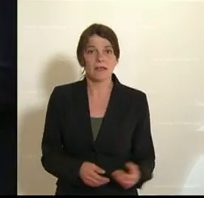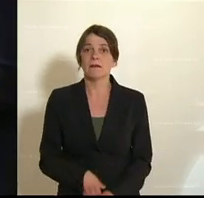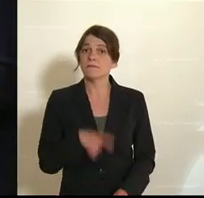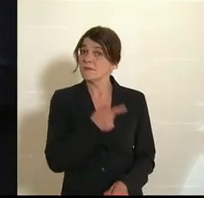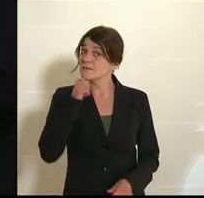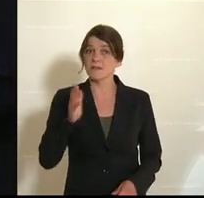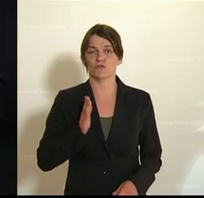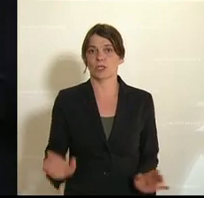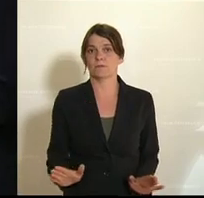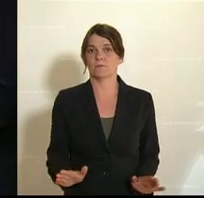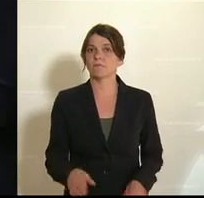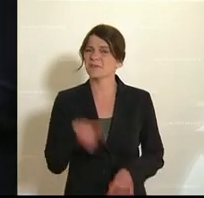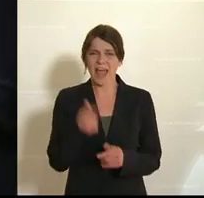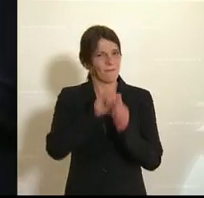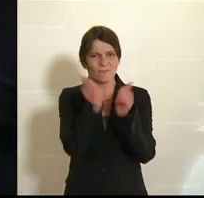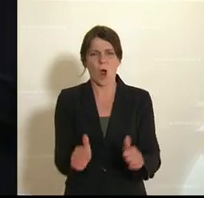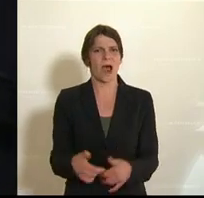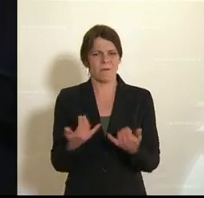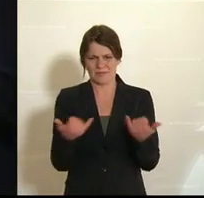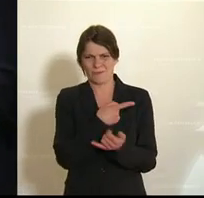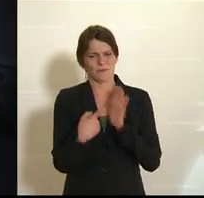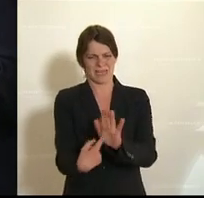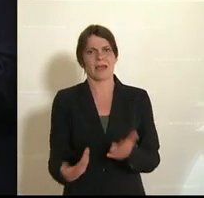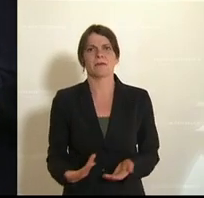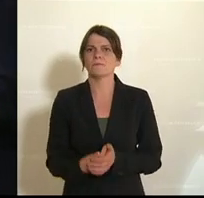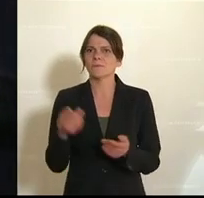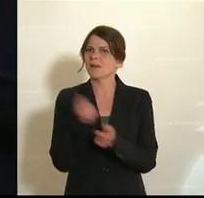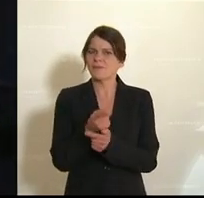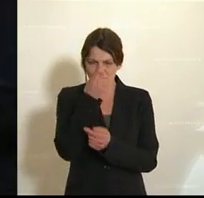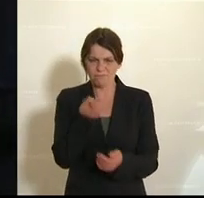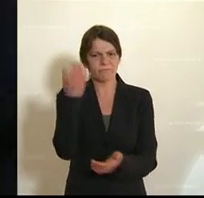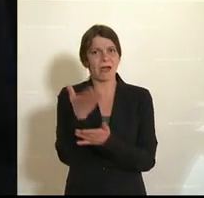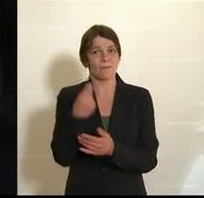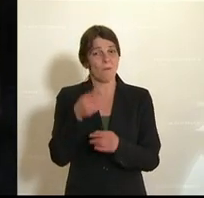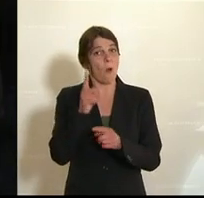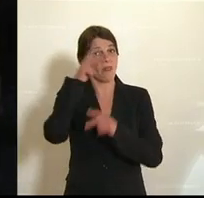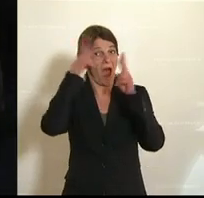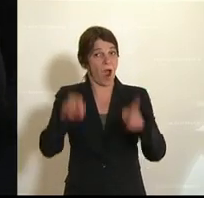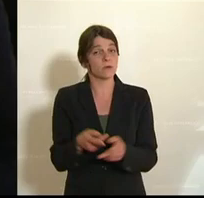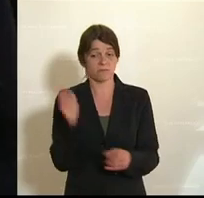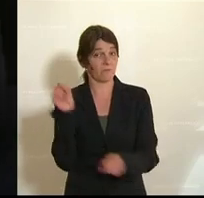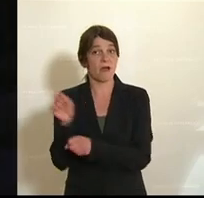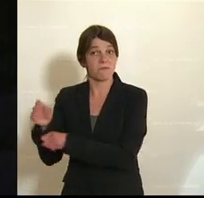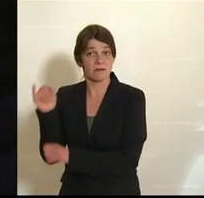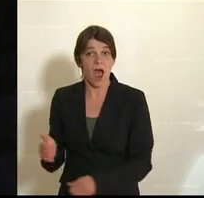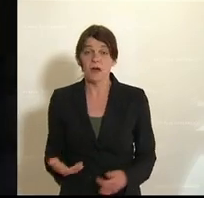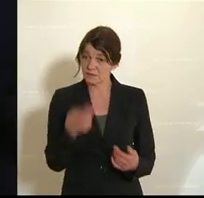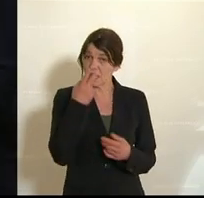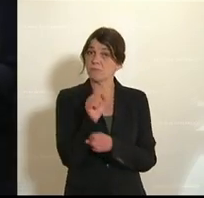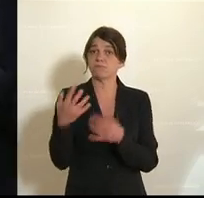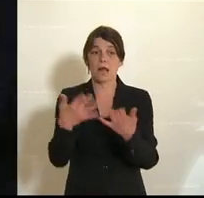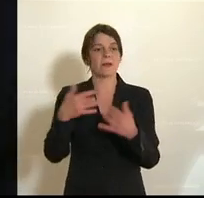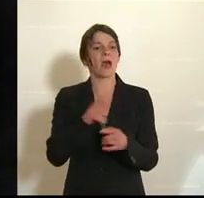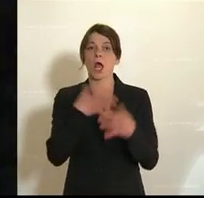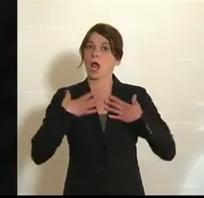Unhöflichkeit, das ist eine Art und Weise, die Sie hier an den Tag legen. Eine Missachtung dieses Hohen Hauses und dieses Parlaments. Und es zeigt auch Ihre